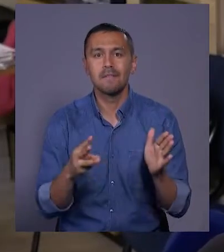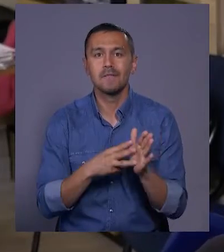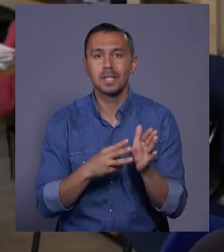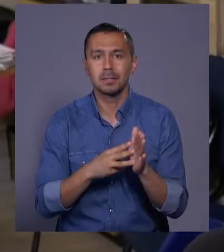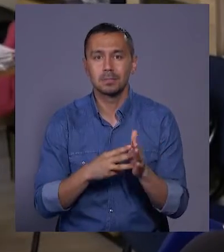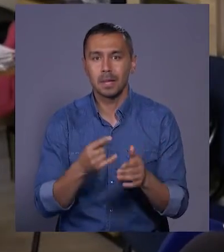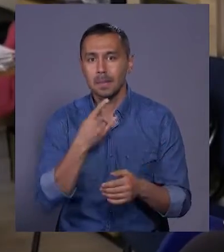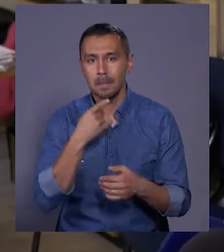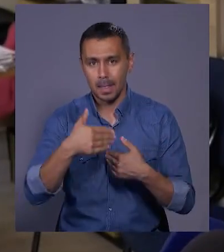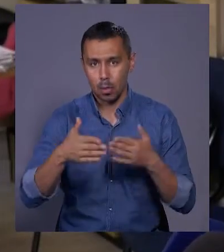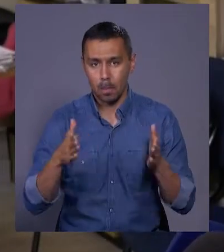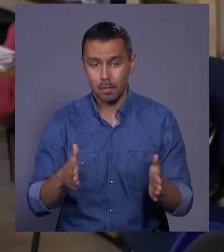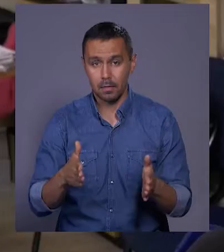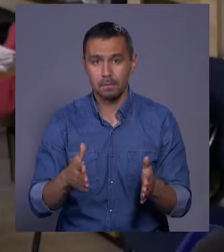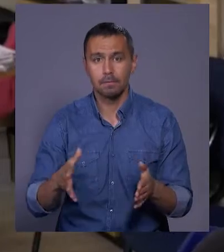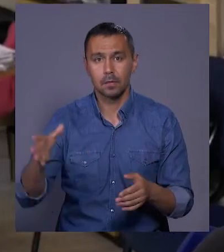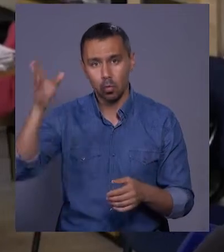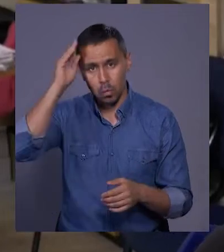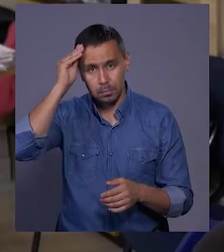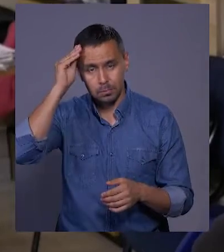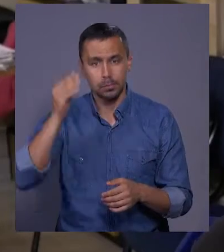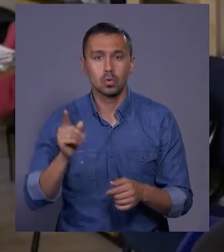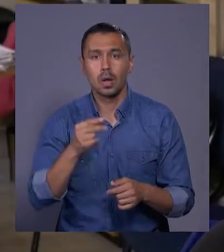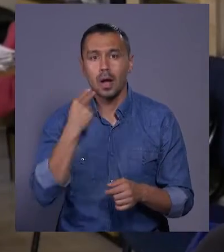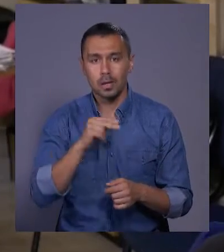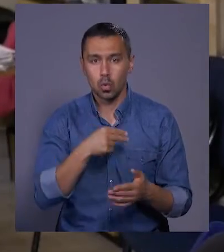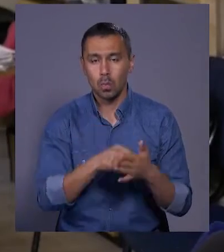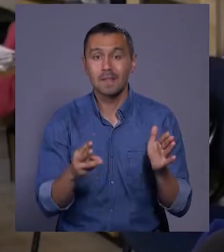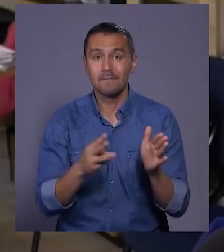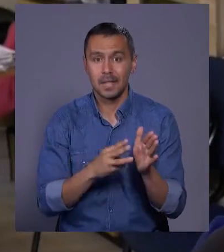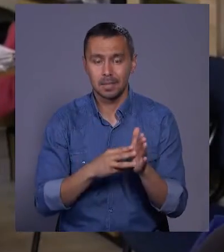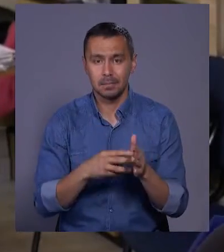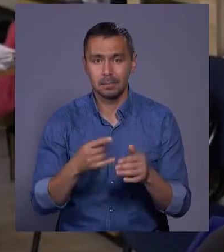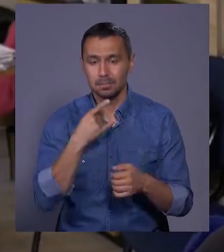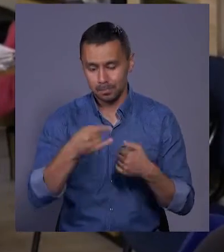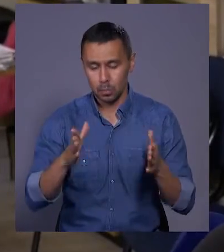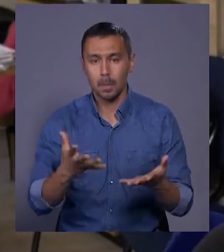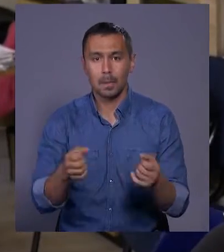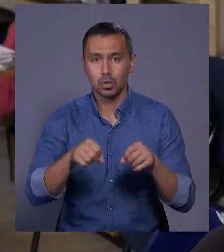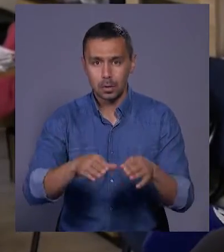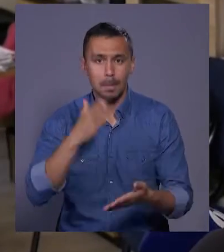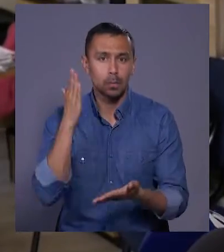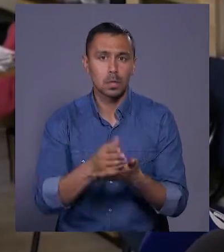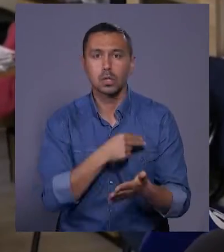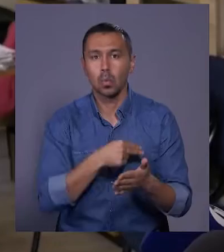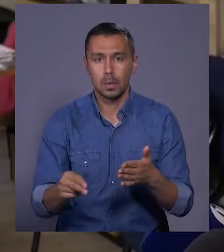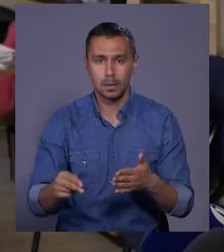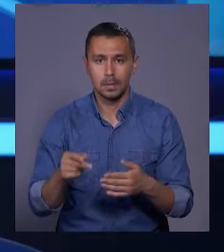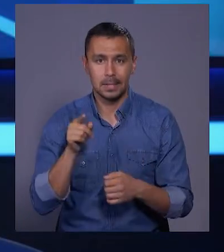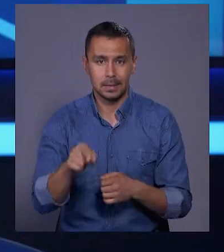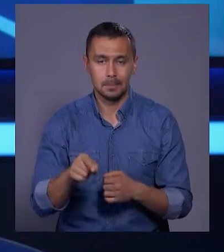Бандеропаверів. Тому, виходячи з цієї думки, що краще закрити вісім запитів, ніж два, було прийнято рішення безпосередньо закупити їх.